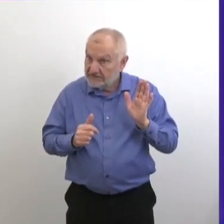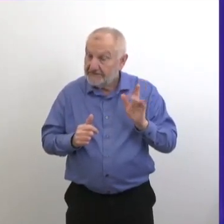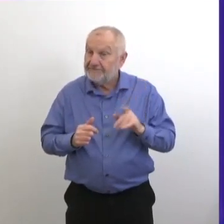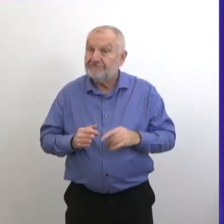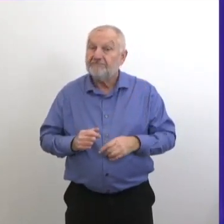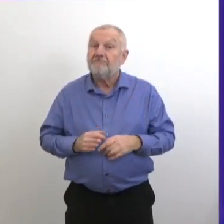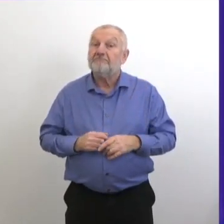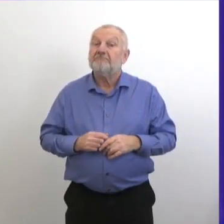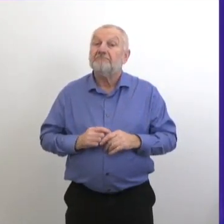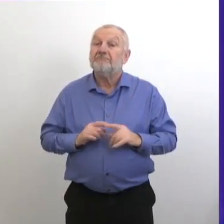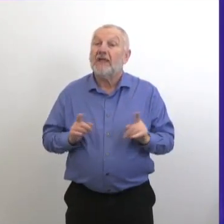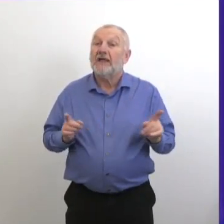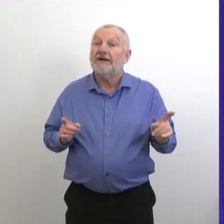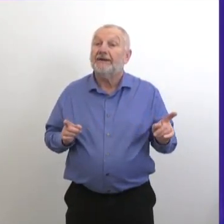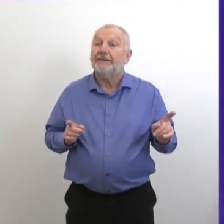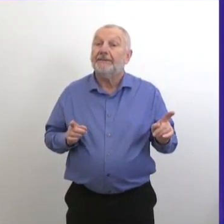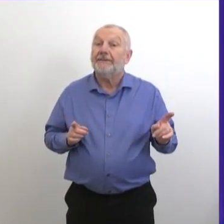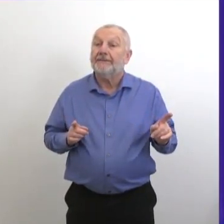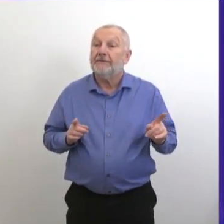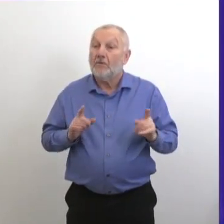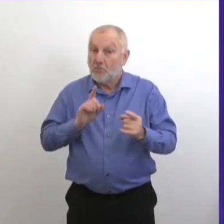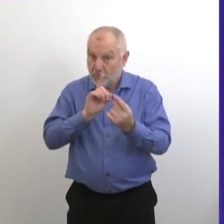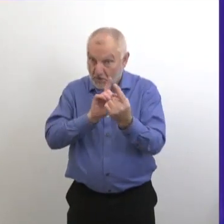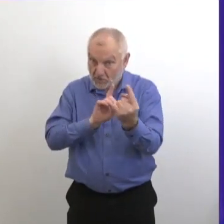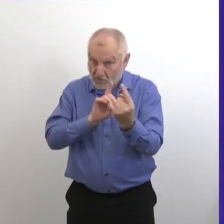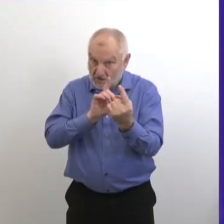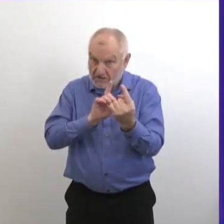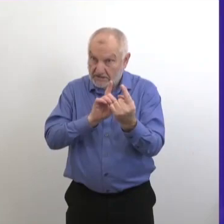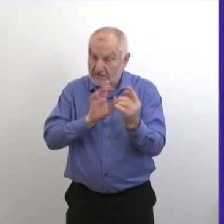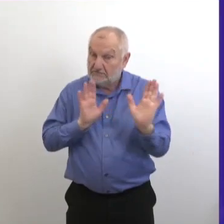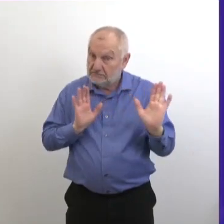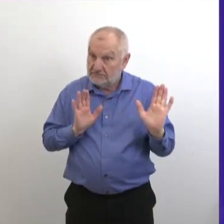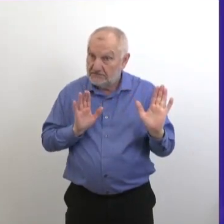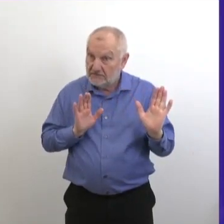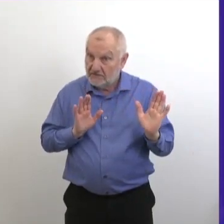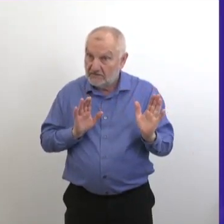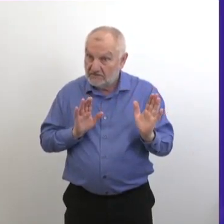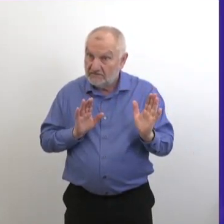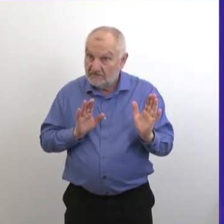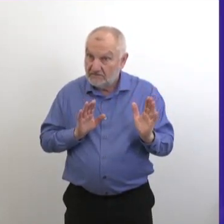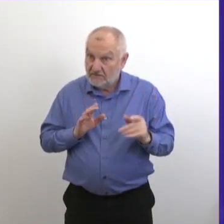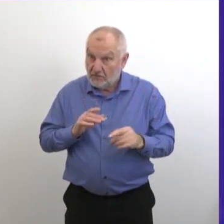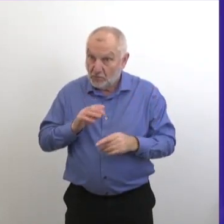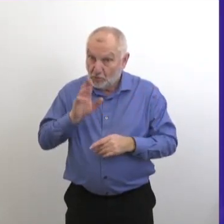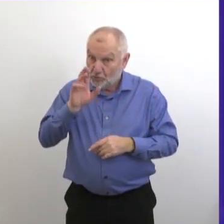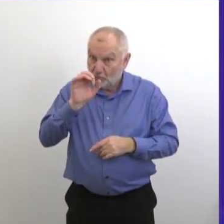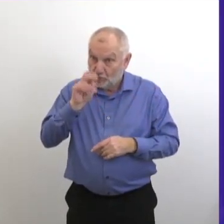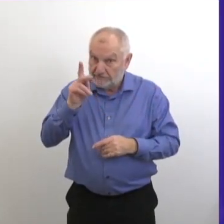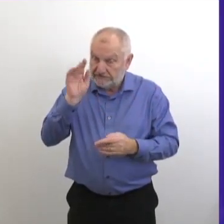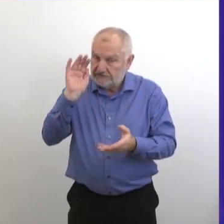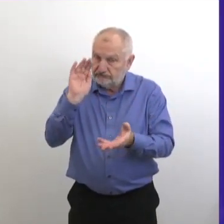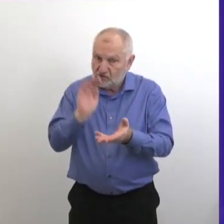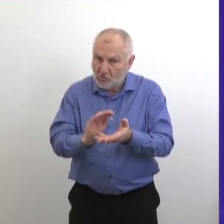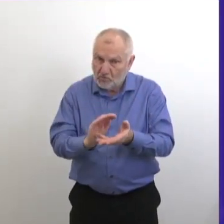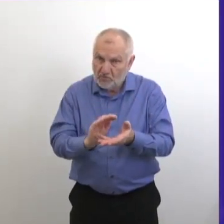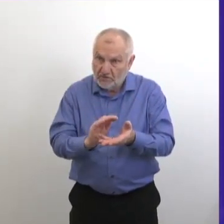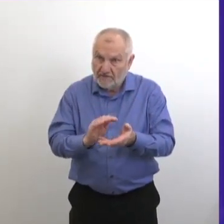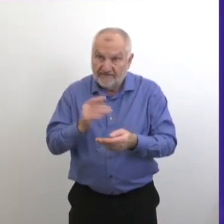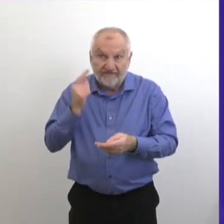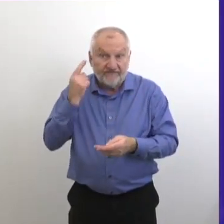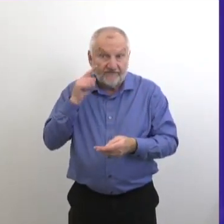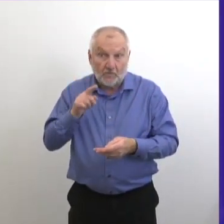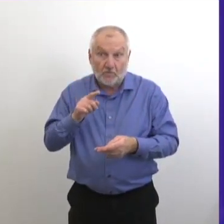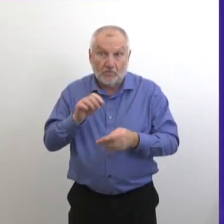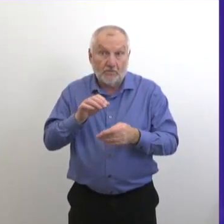Il s'agit d'un contact qui est vraiment minime parce que c'est un contact d'une personne et d'une personne. Donc, n a pas, en fait, d'événement de super